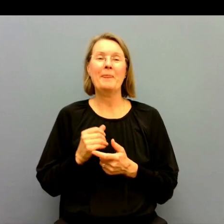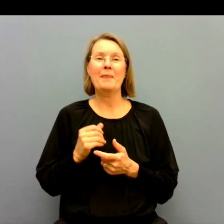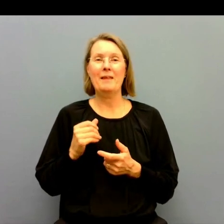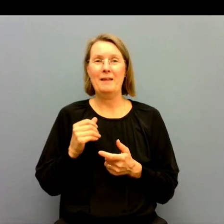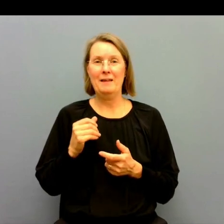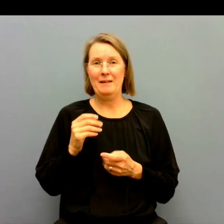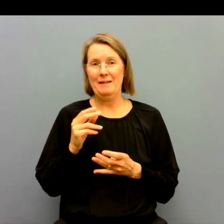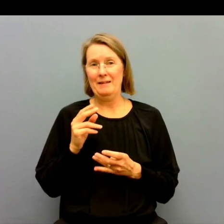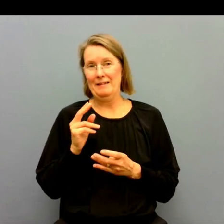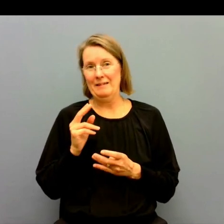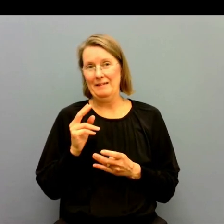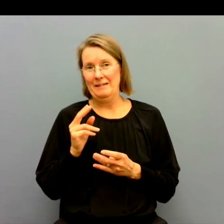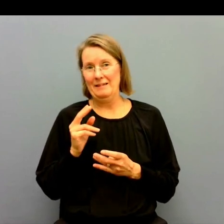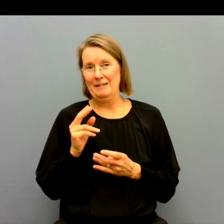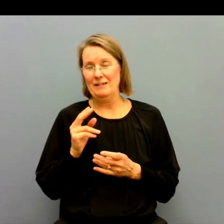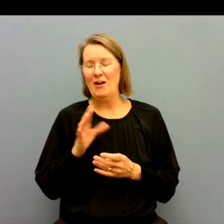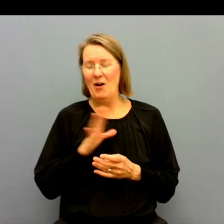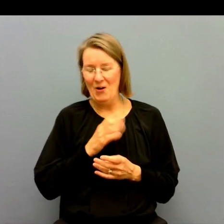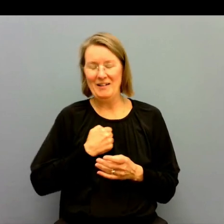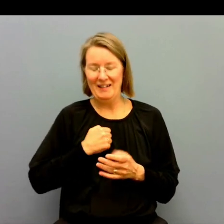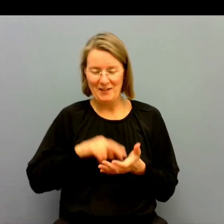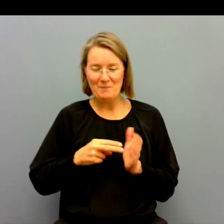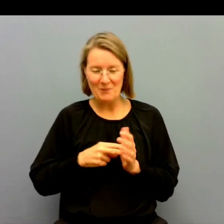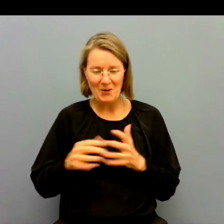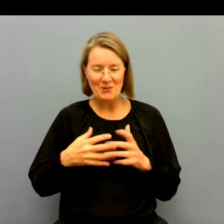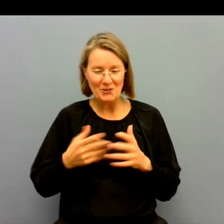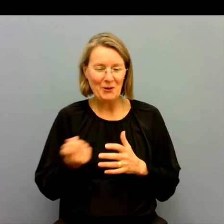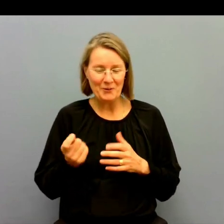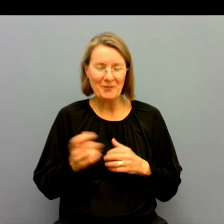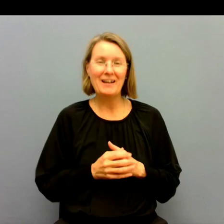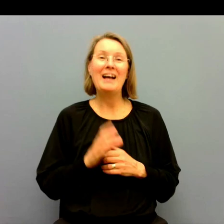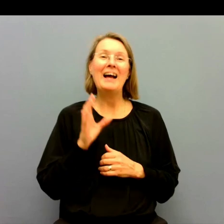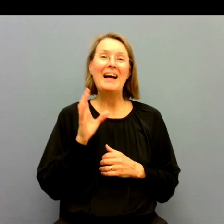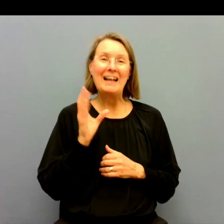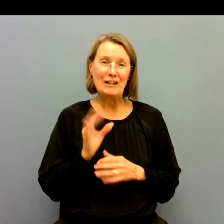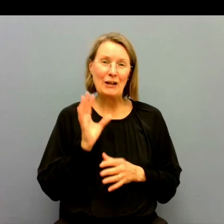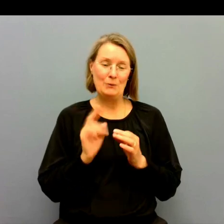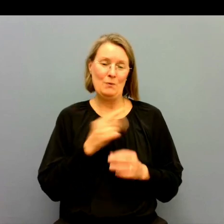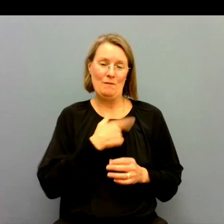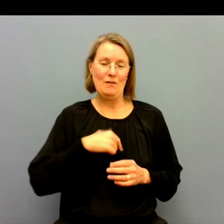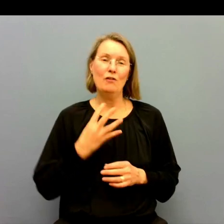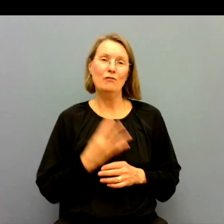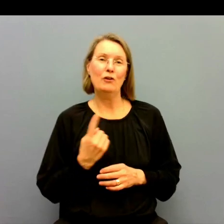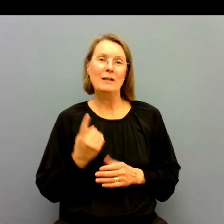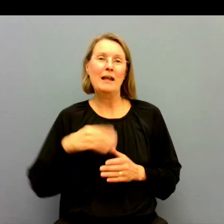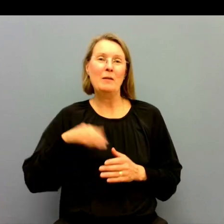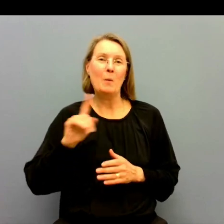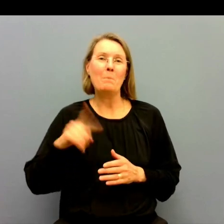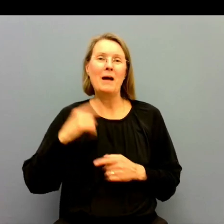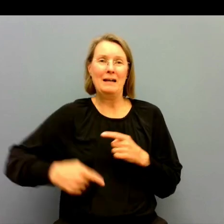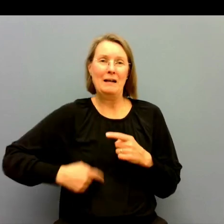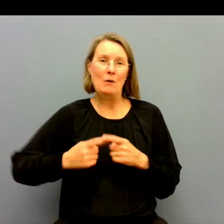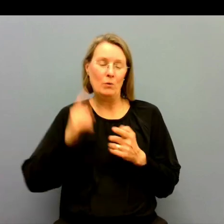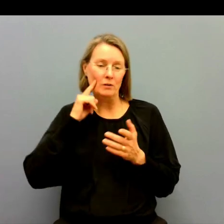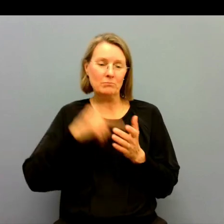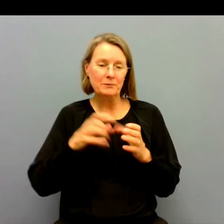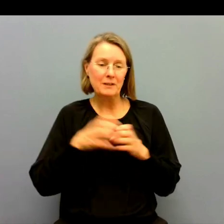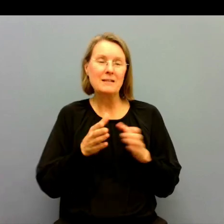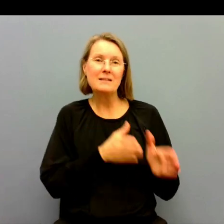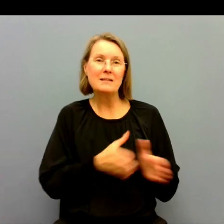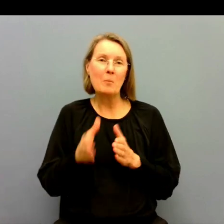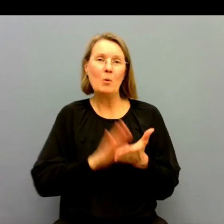planer på att göra? Ja just nu så tillför vi ju regionerna 41 miljoner kronor per år för